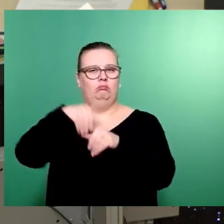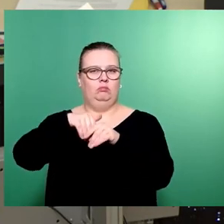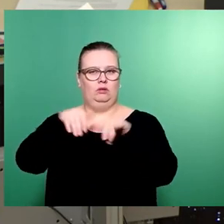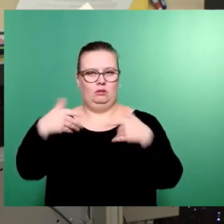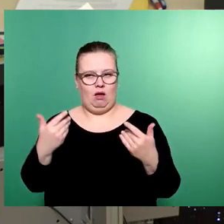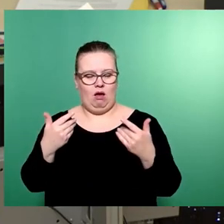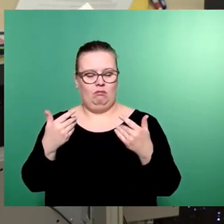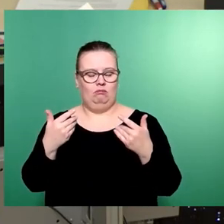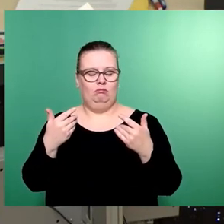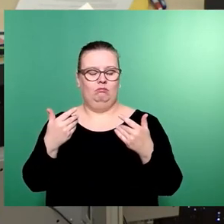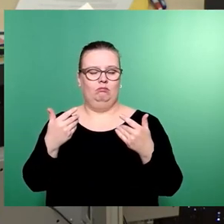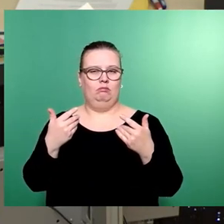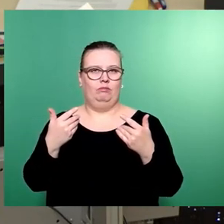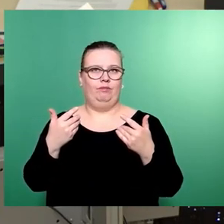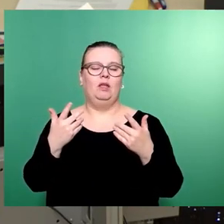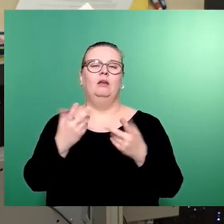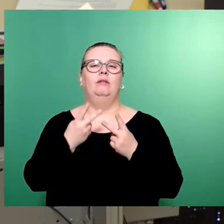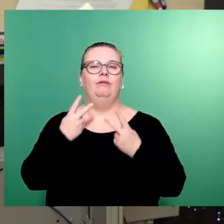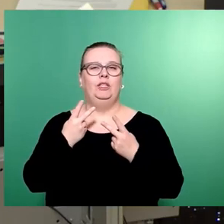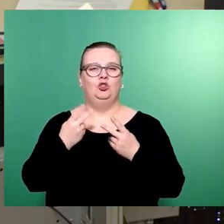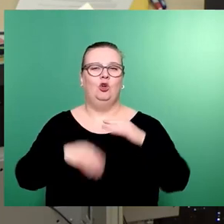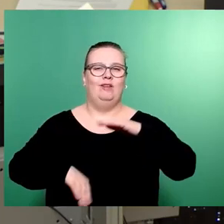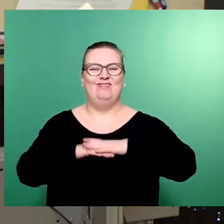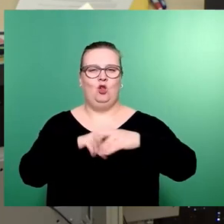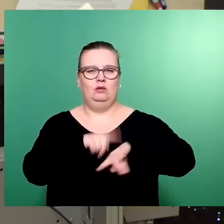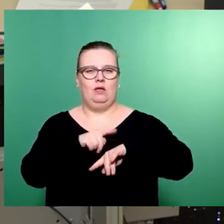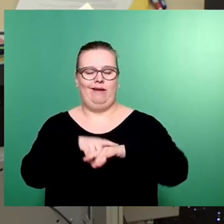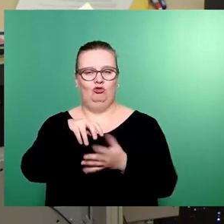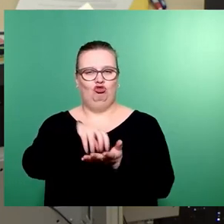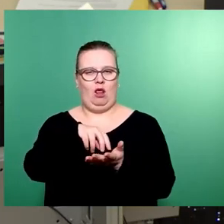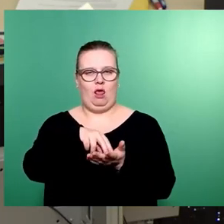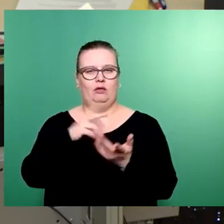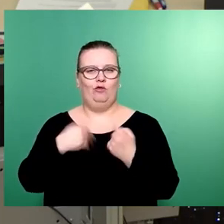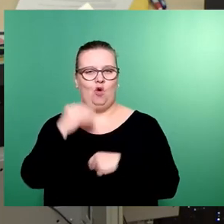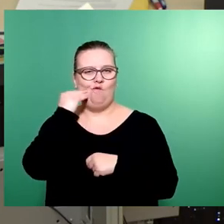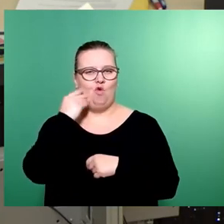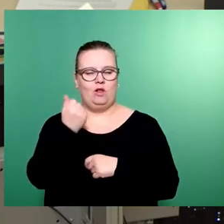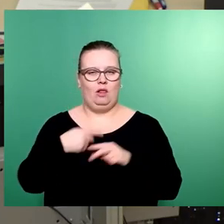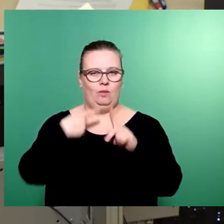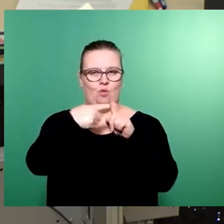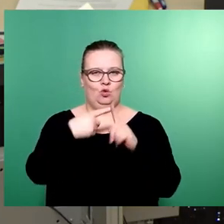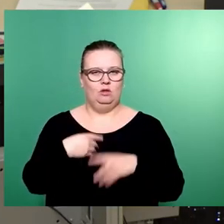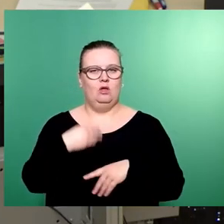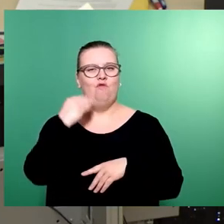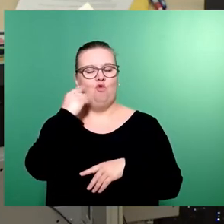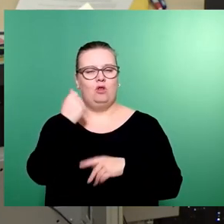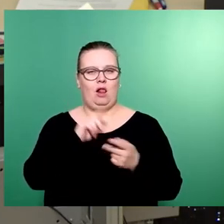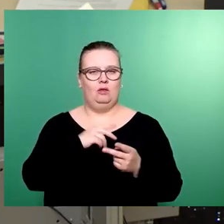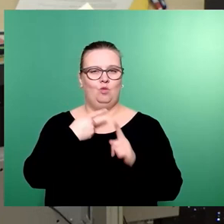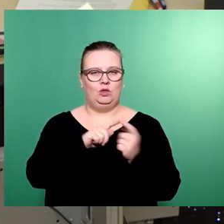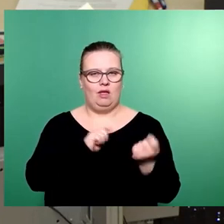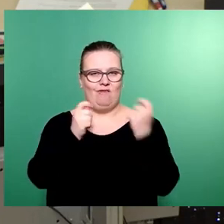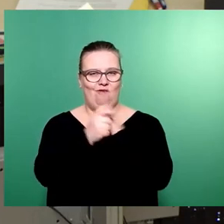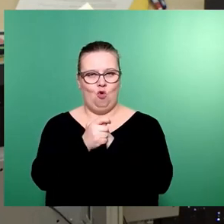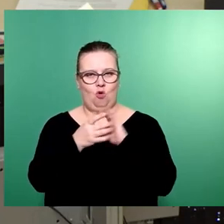er stellt auf die Erhöhung der Vollzeitstellen für die Umsetzung des Wohngeld Plus, der Wohngeld Plus-Reform ab. Wir